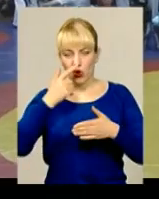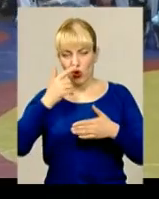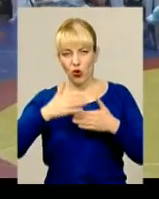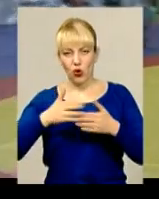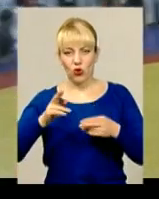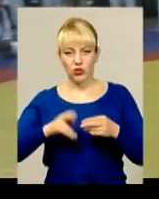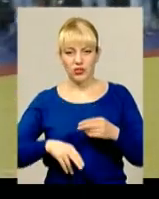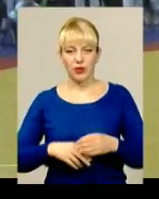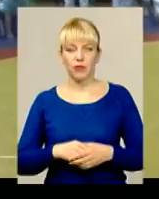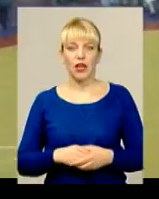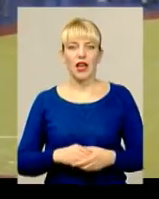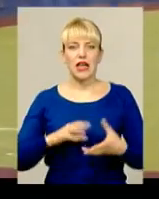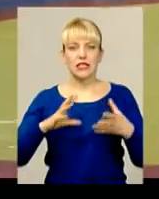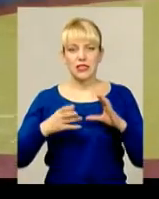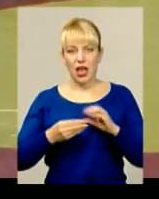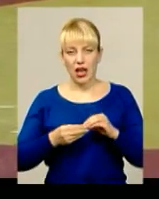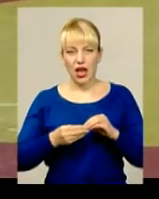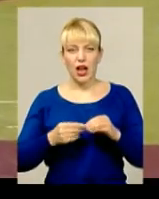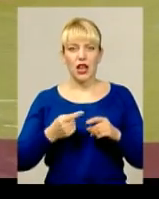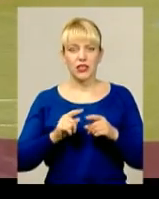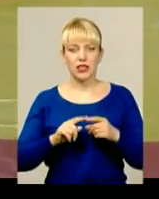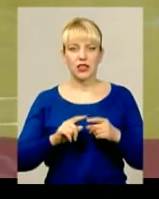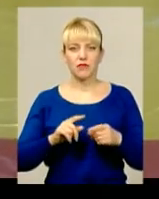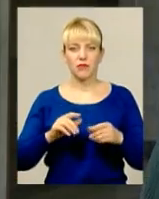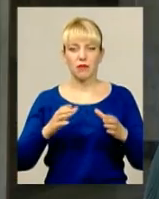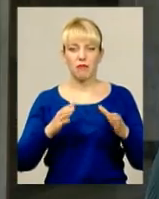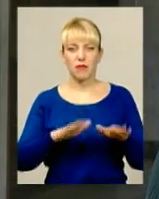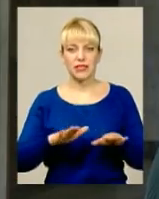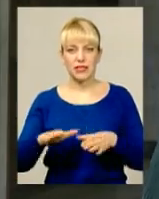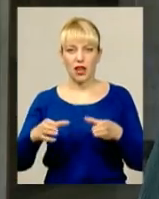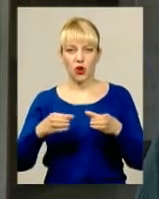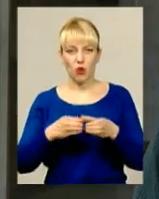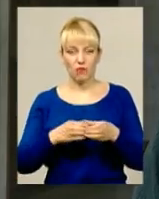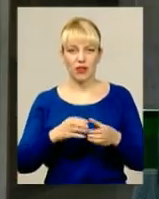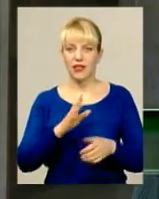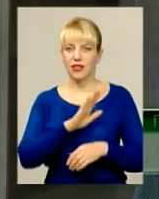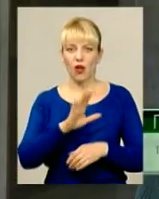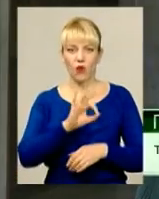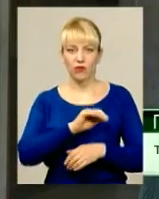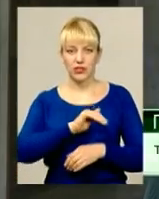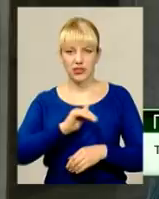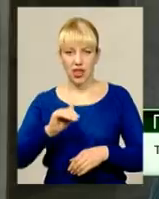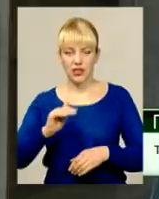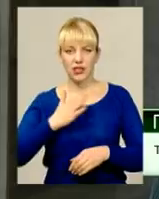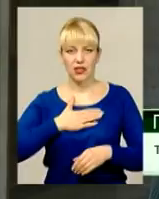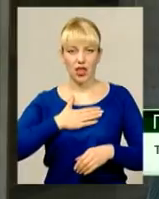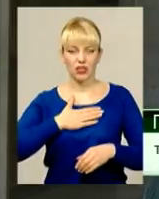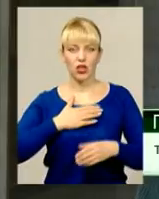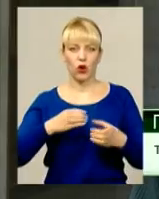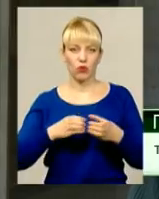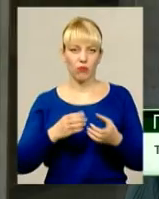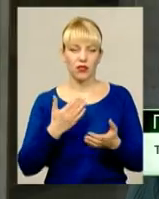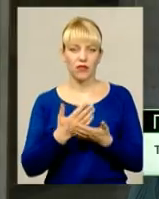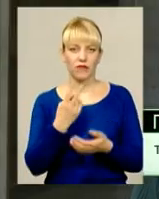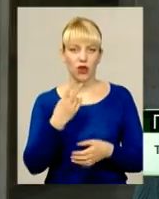не виводили, у тім учасники зробили власні неофіційні підрахунки. Наша Хмельницька область із сім'ї областей зайняла вторе місто,